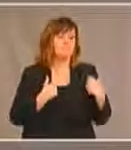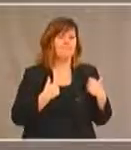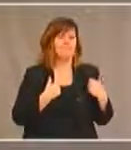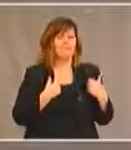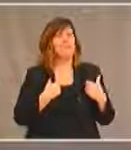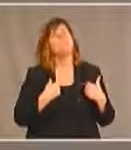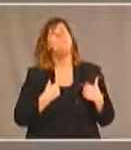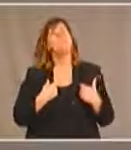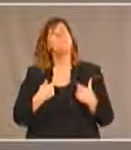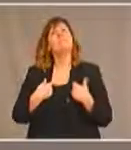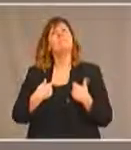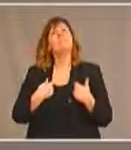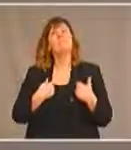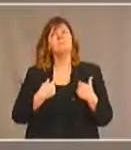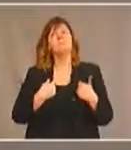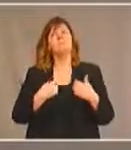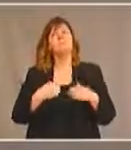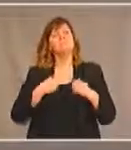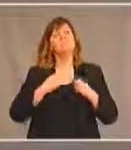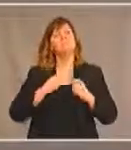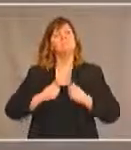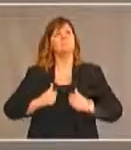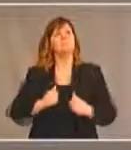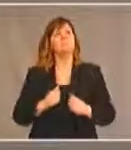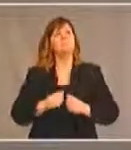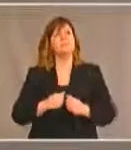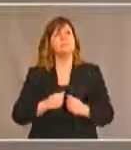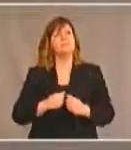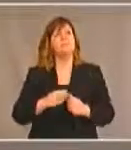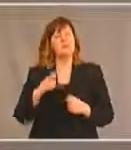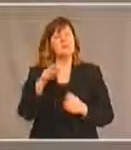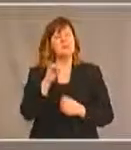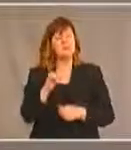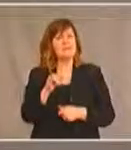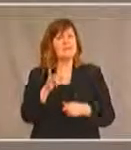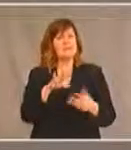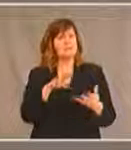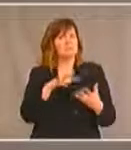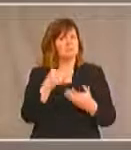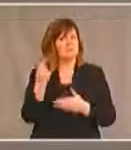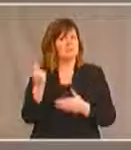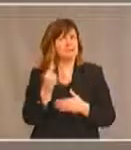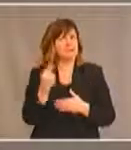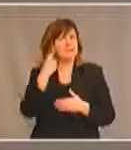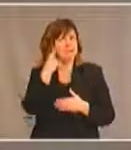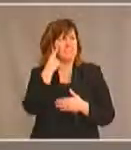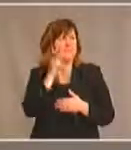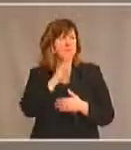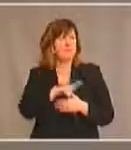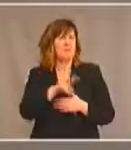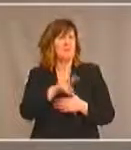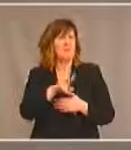y avait quelque chose je pense que ce serait vraiment spécifique à la communauté